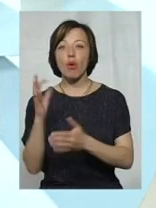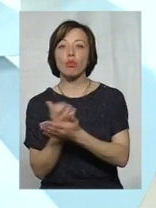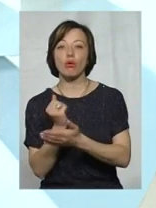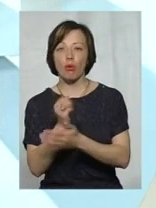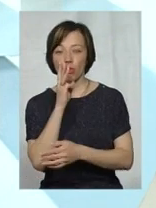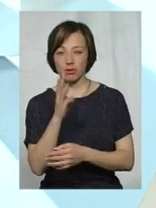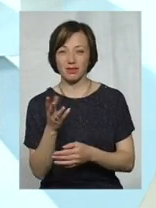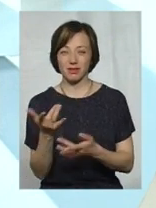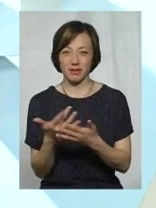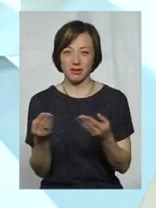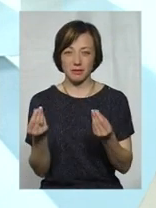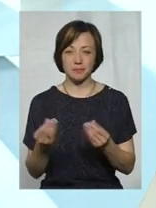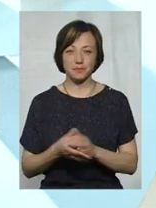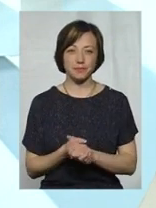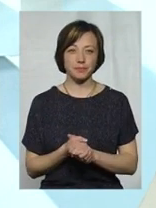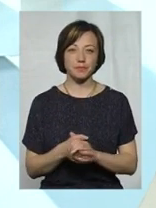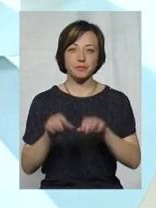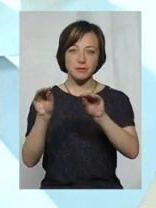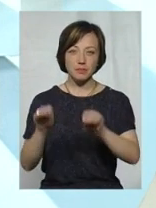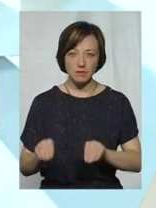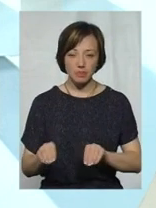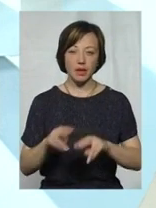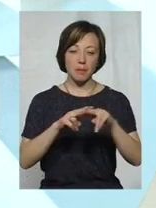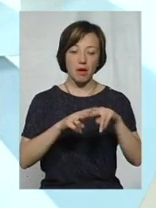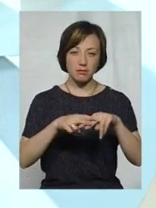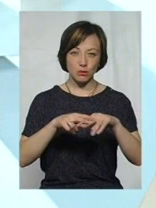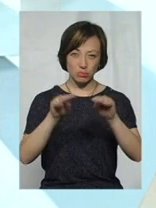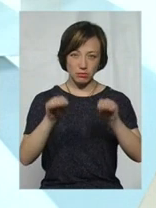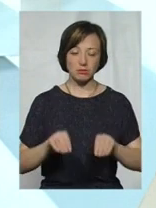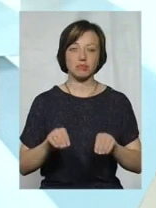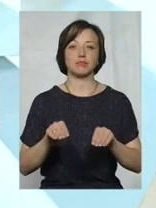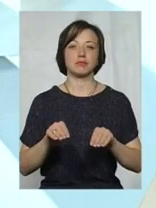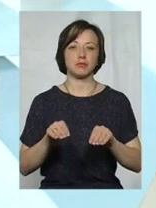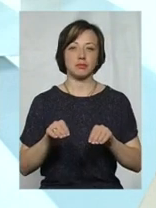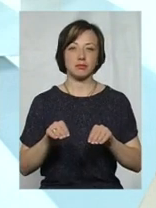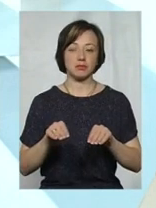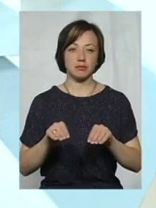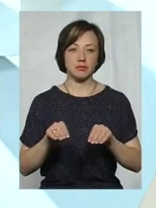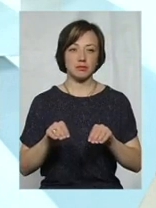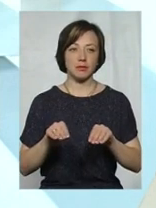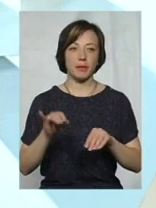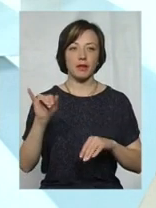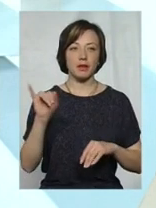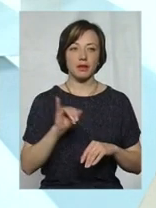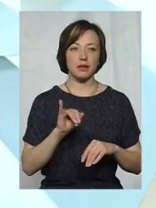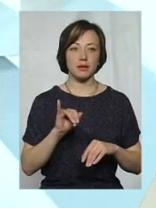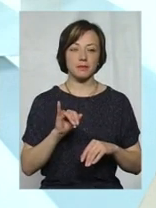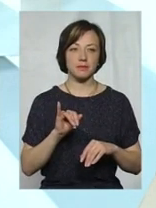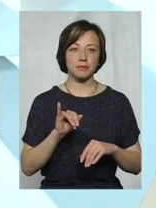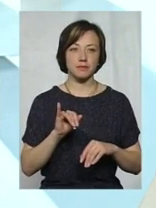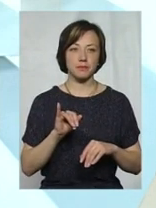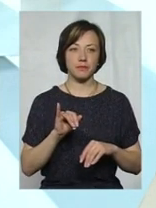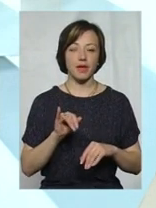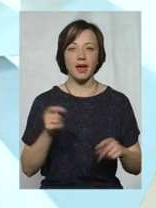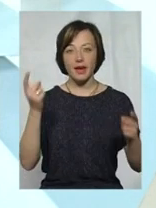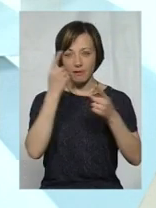безпосередньо, використовуючи паспортні дані і практично інформацію про те,